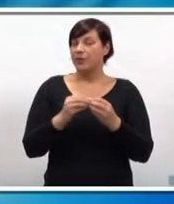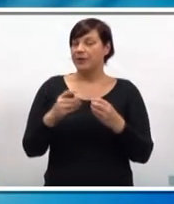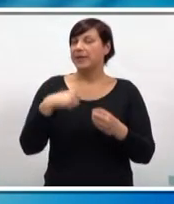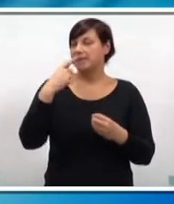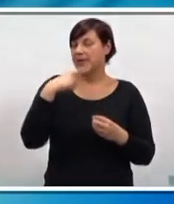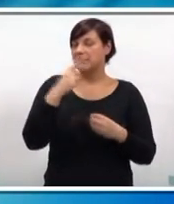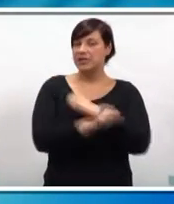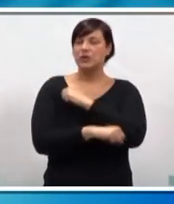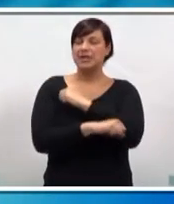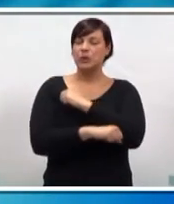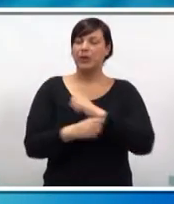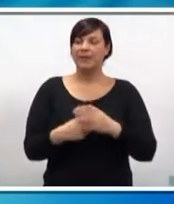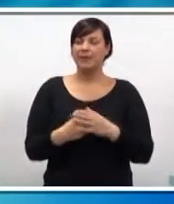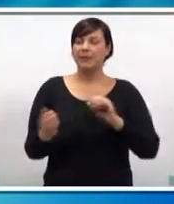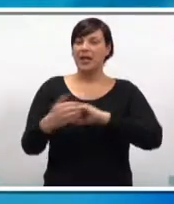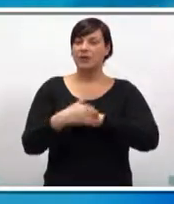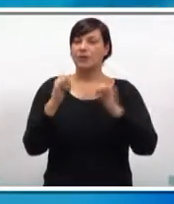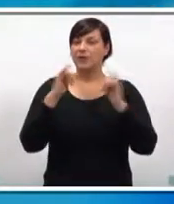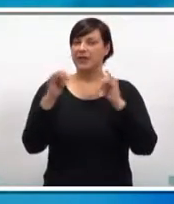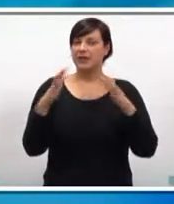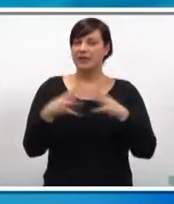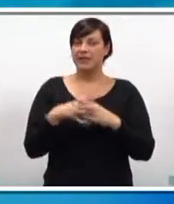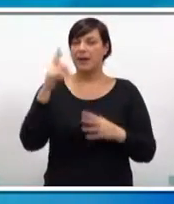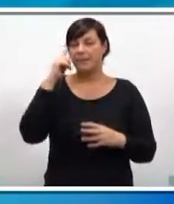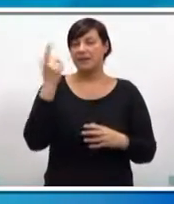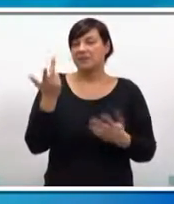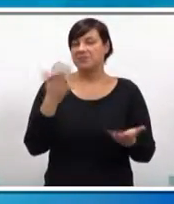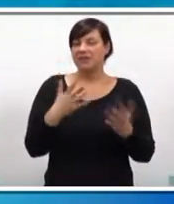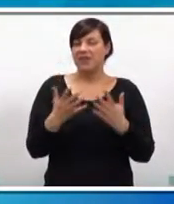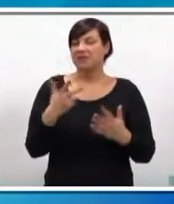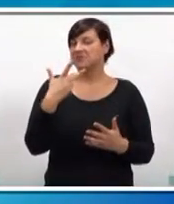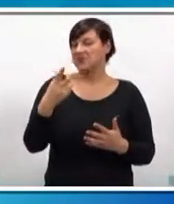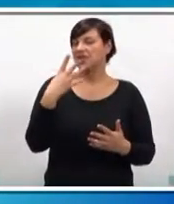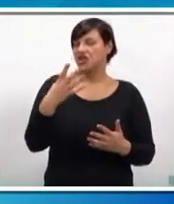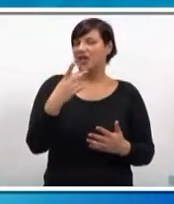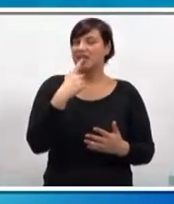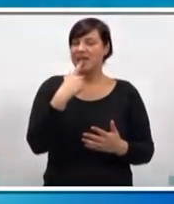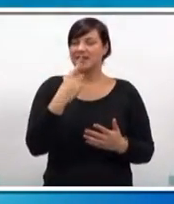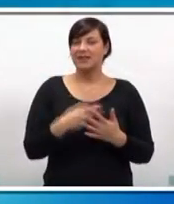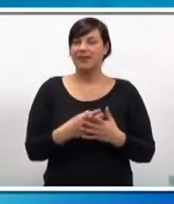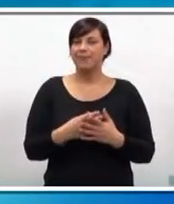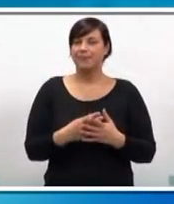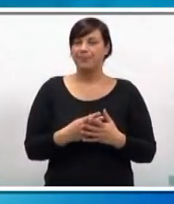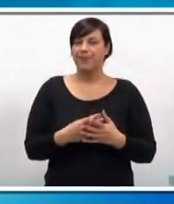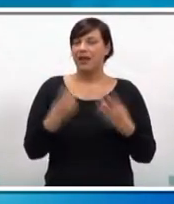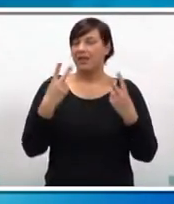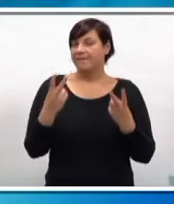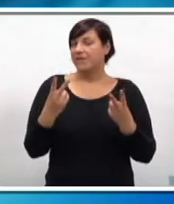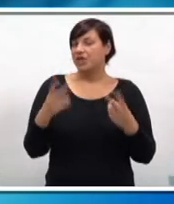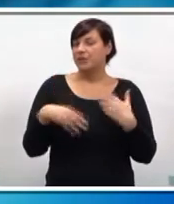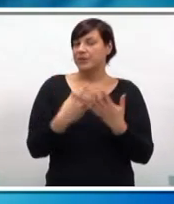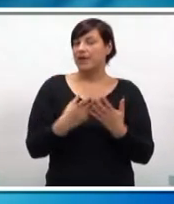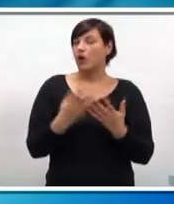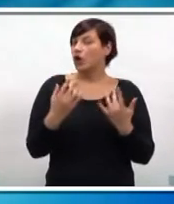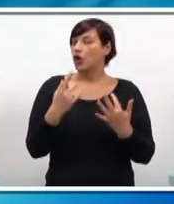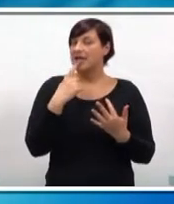izjasnili su se i dubrovački studenti. Dubrovnik je turistički grad, mislim, treba uznati, na primjer, tri četiri strana jezika. Važi poslovica je da